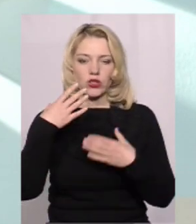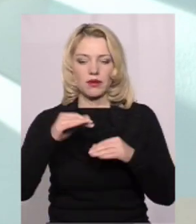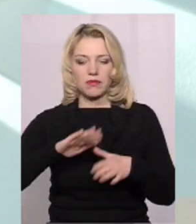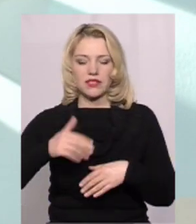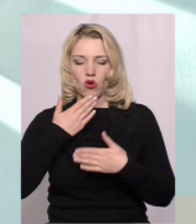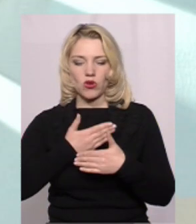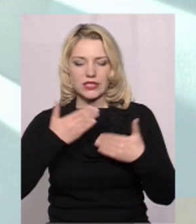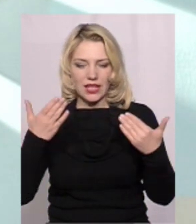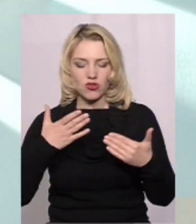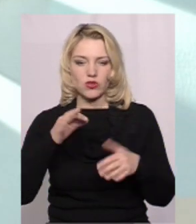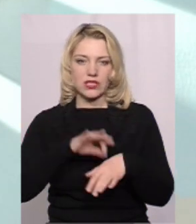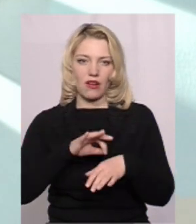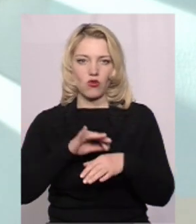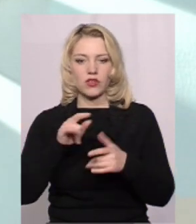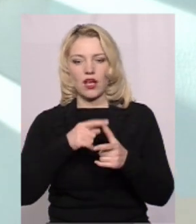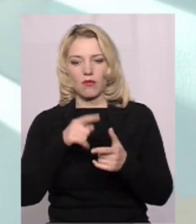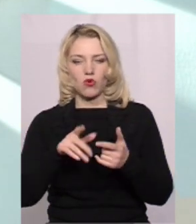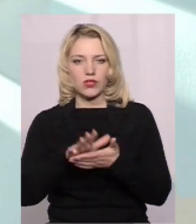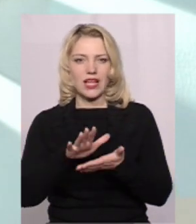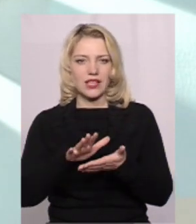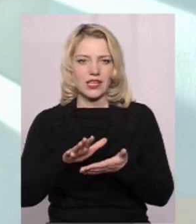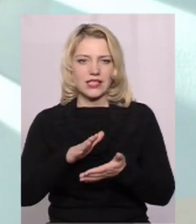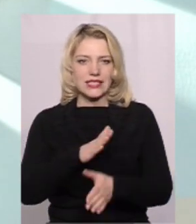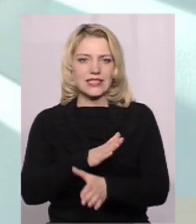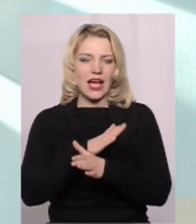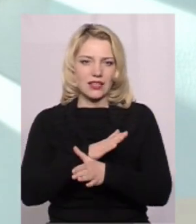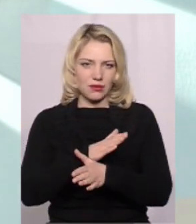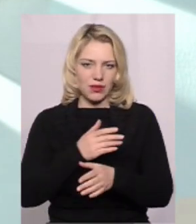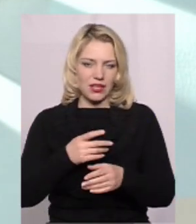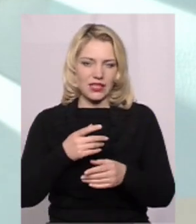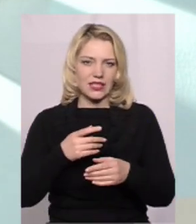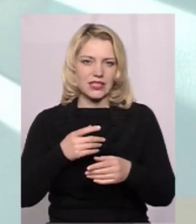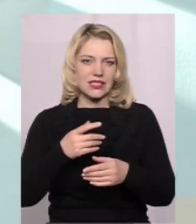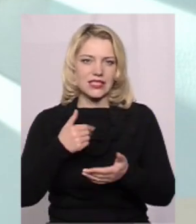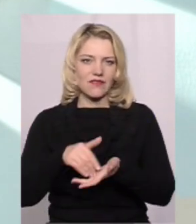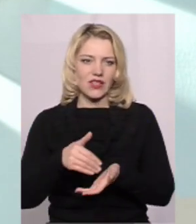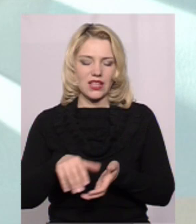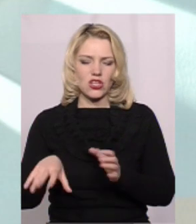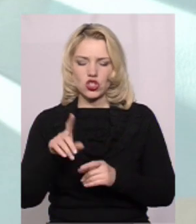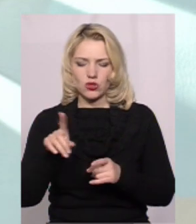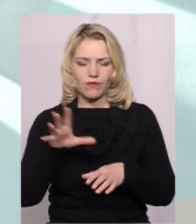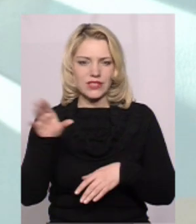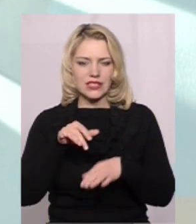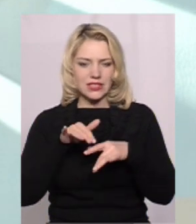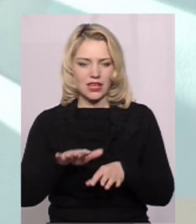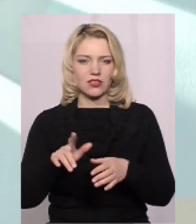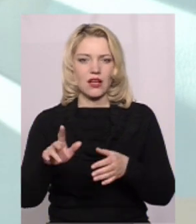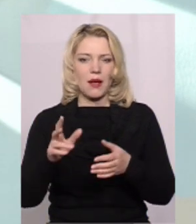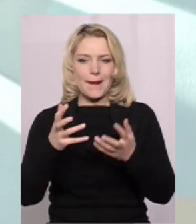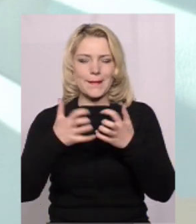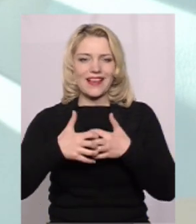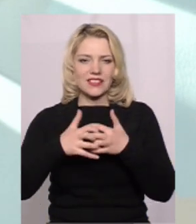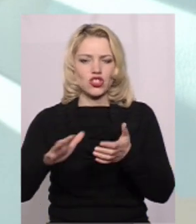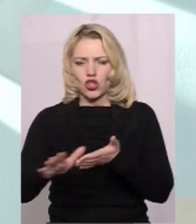захворювання або загибелі свиней Після виконання певного комплексу всіх заходів, що стосуються даного господарства Це механічна очистка,